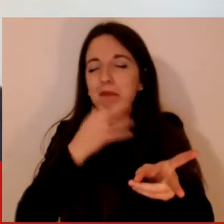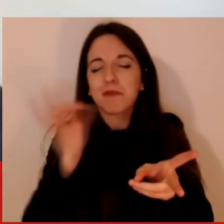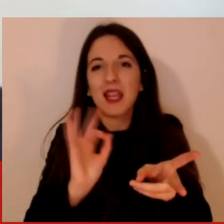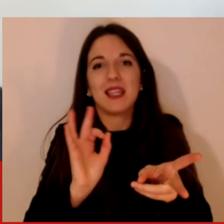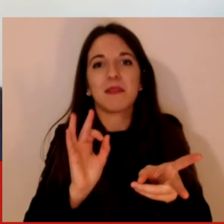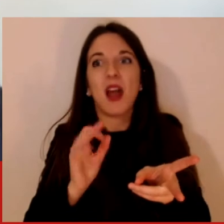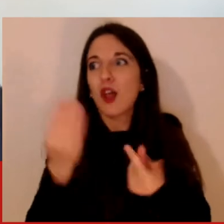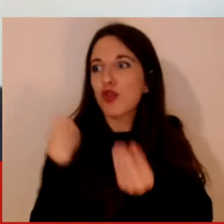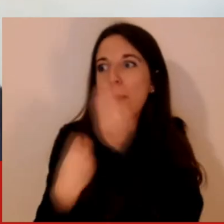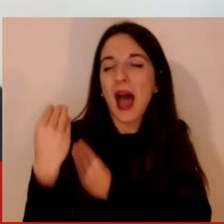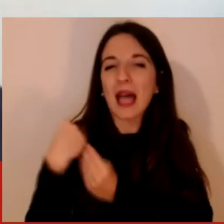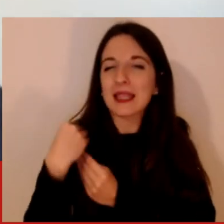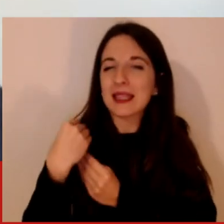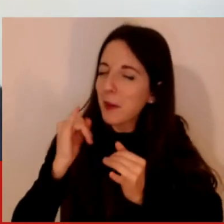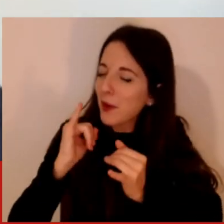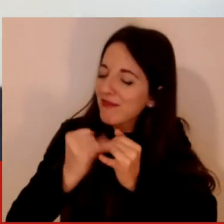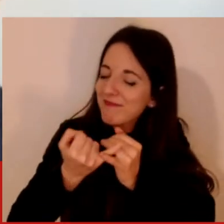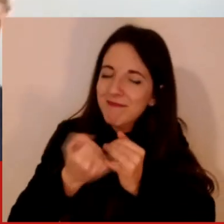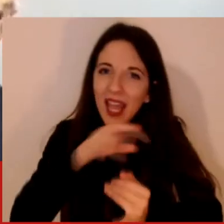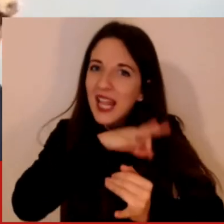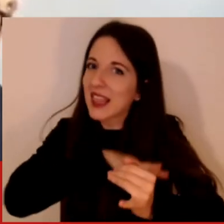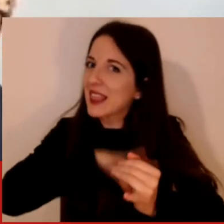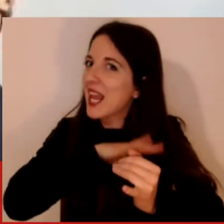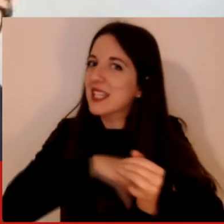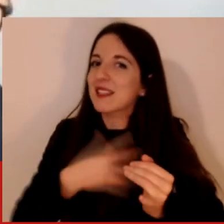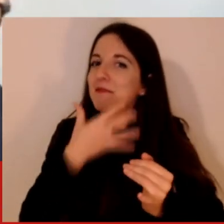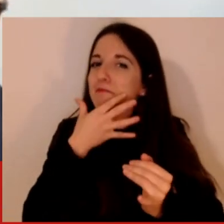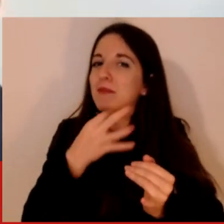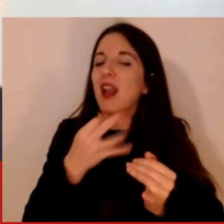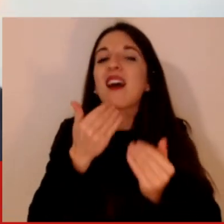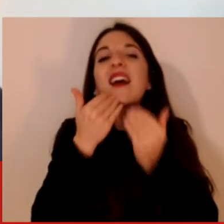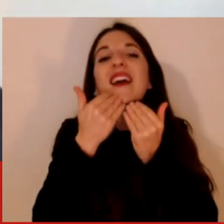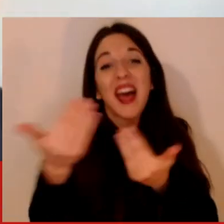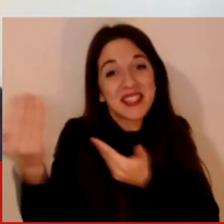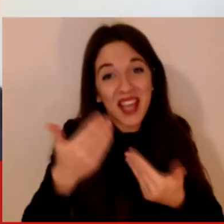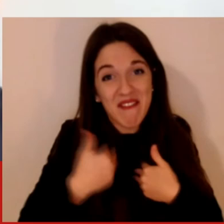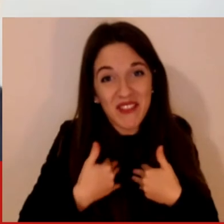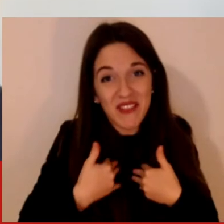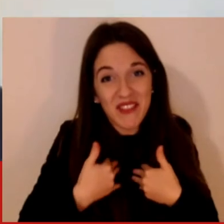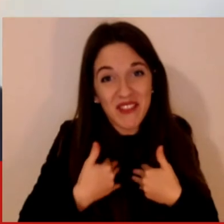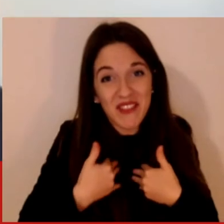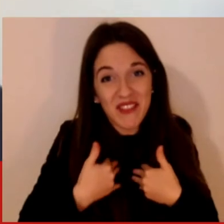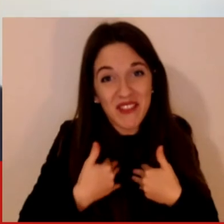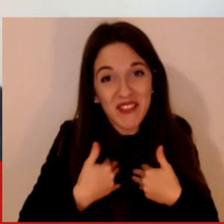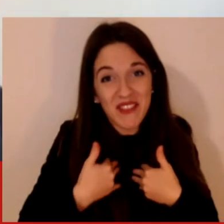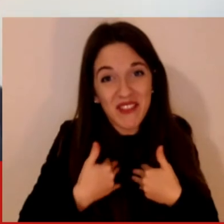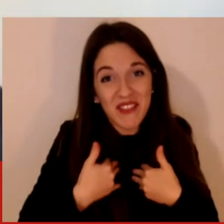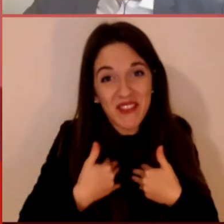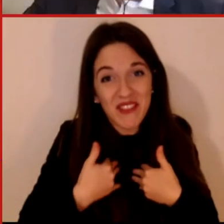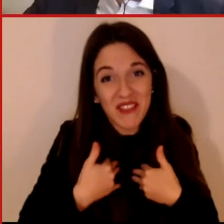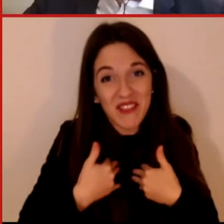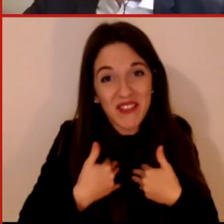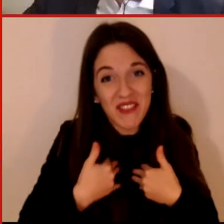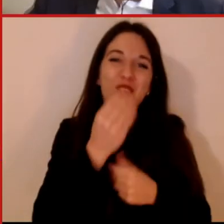estremamente interessanti, grazie dell'invito e in bocca al lupo.